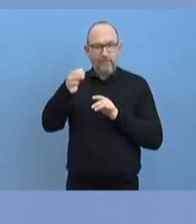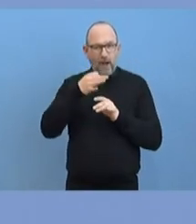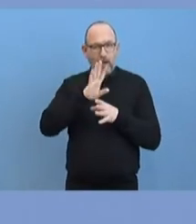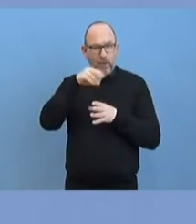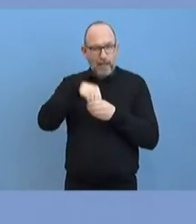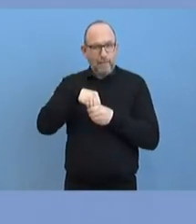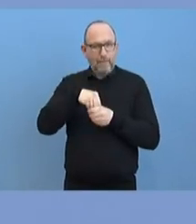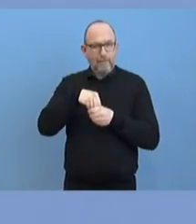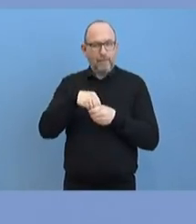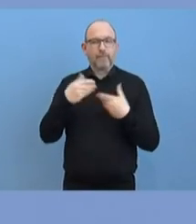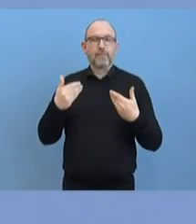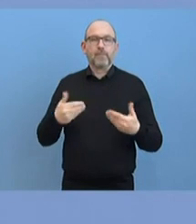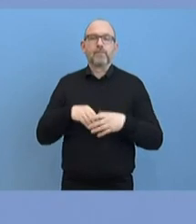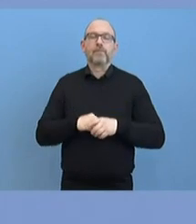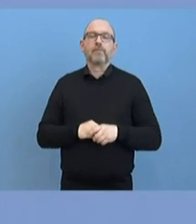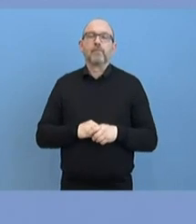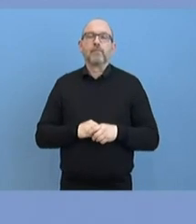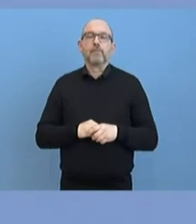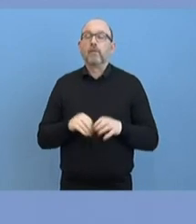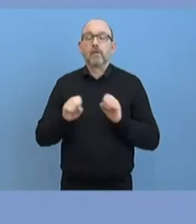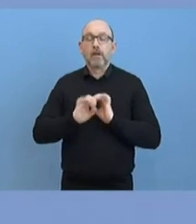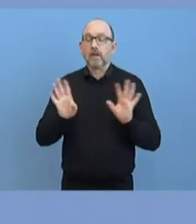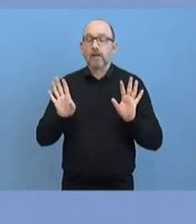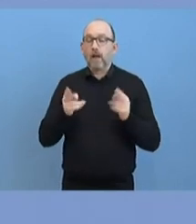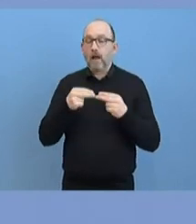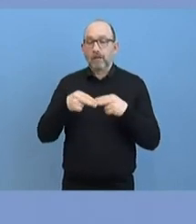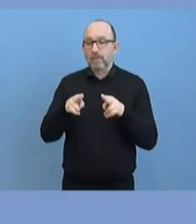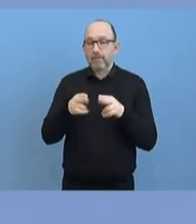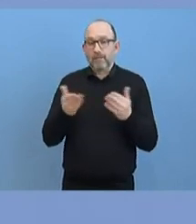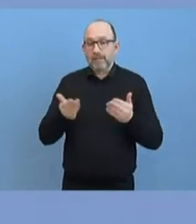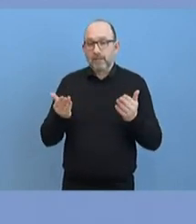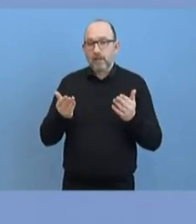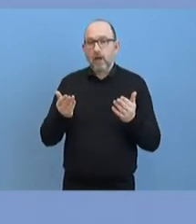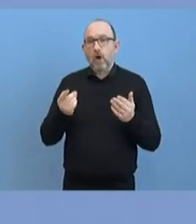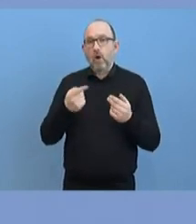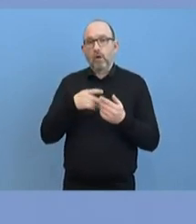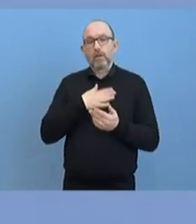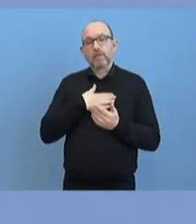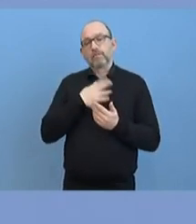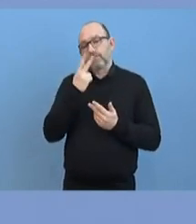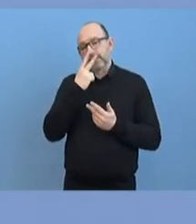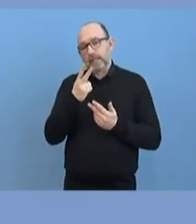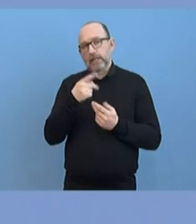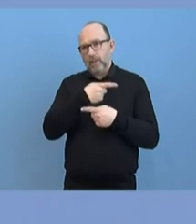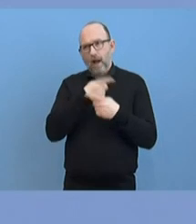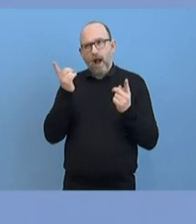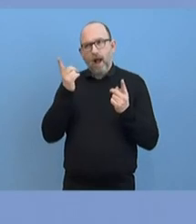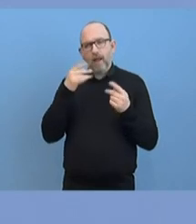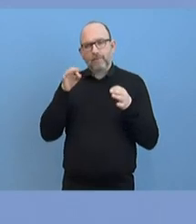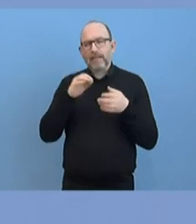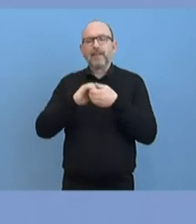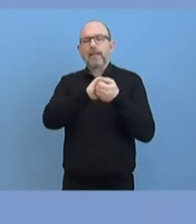war, da muss man ganz klar sagen, aus unserer Sicht, und ich denke, das Teilen alle, entschlossenes gemeinsames Handeln ist notwendig.